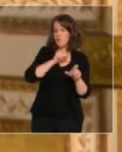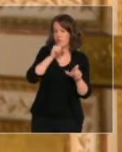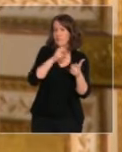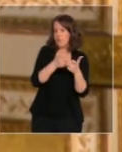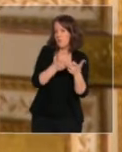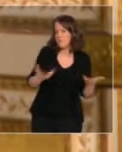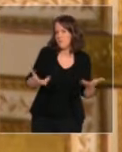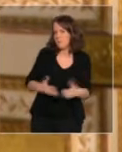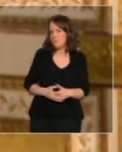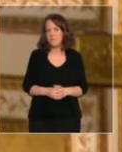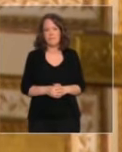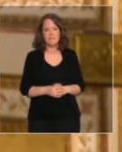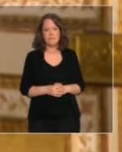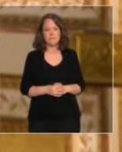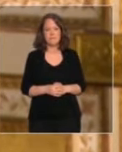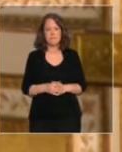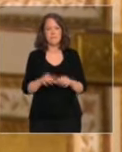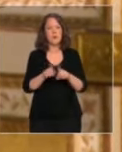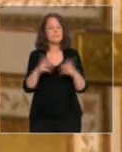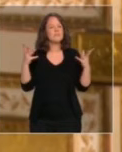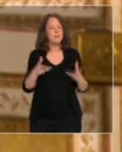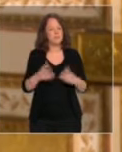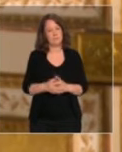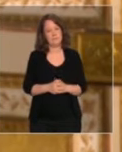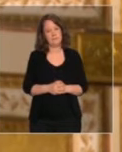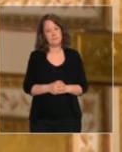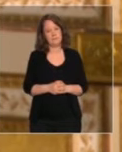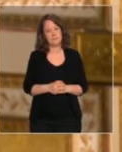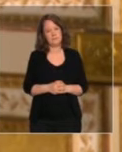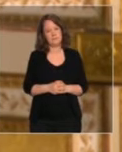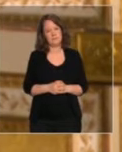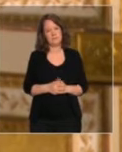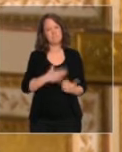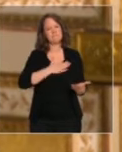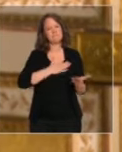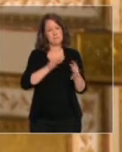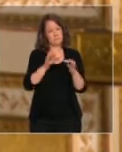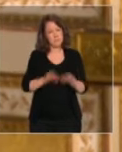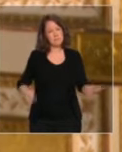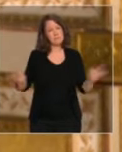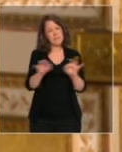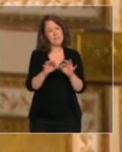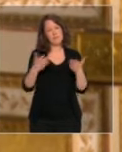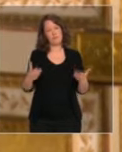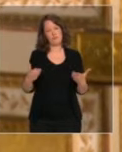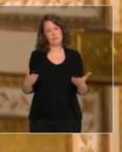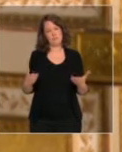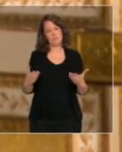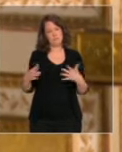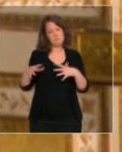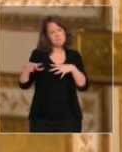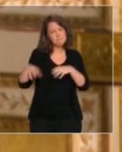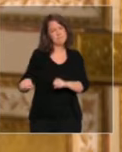Il nous faudra nous rappeler aussi que notre pays aujourd'hui tient tout entier